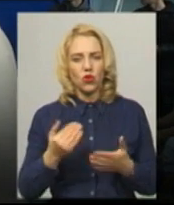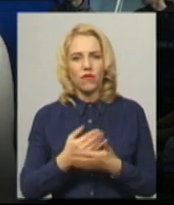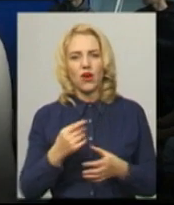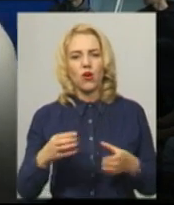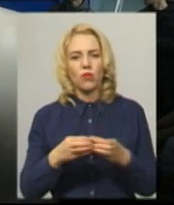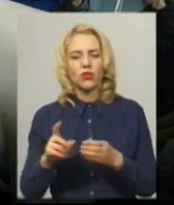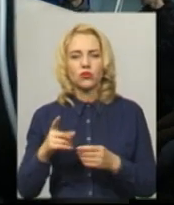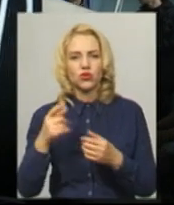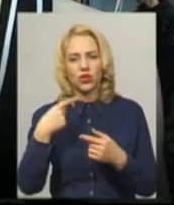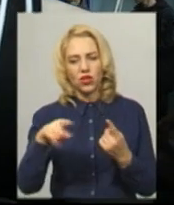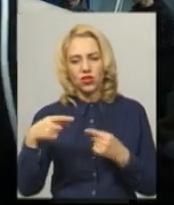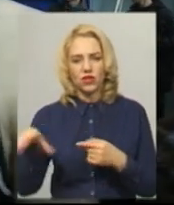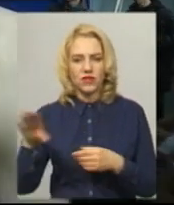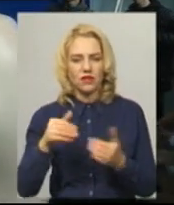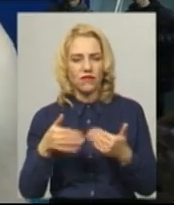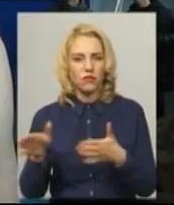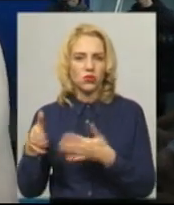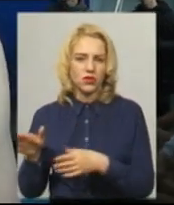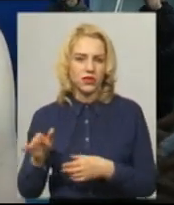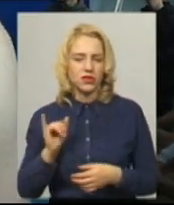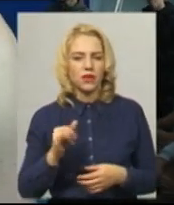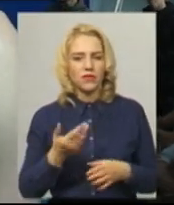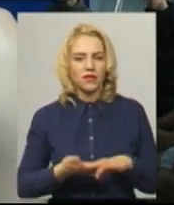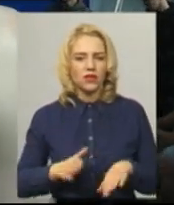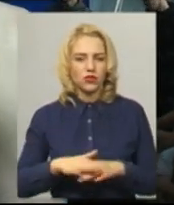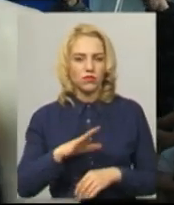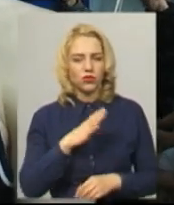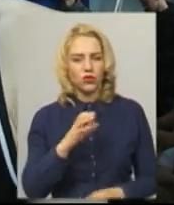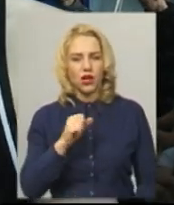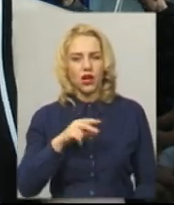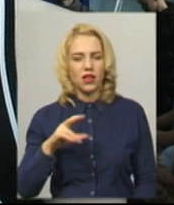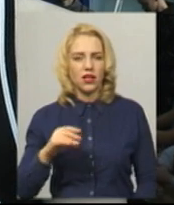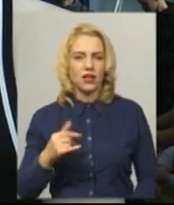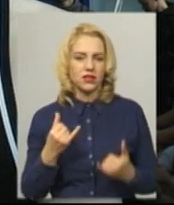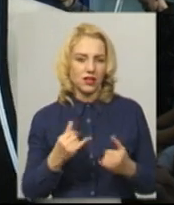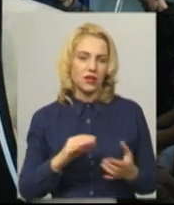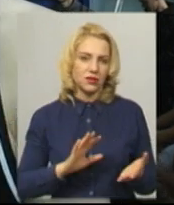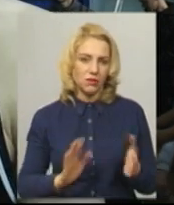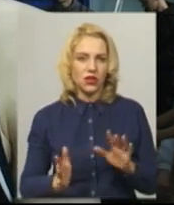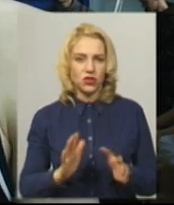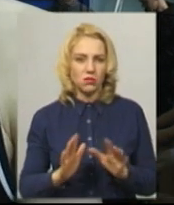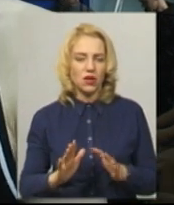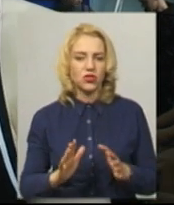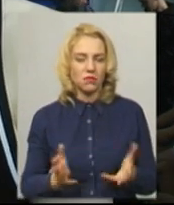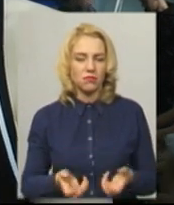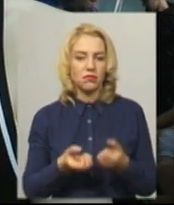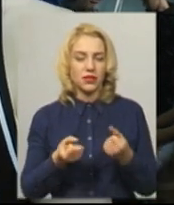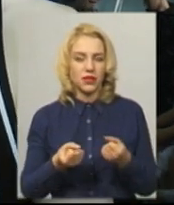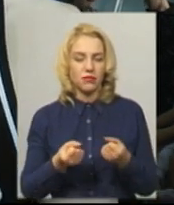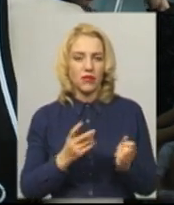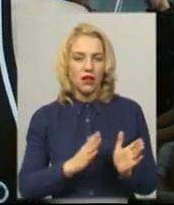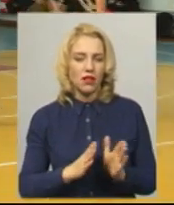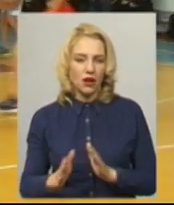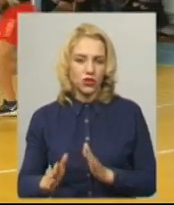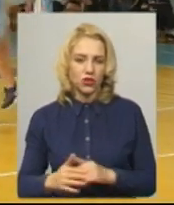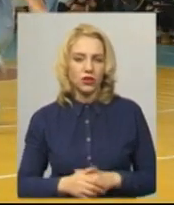всі вже випустились. Було важко спочатку, але зараз вже більш-менш підтримую налагоджену